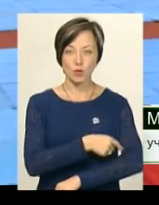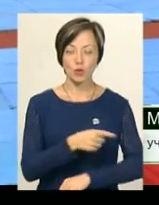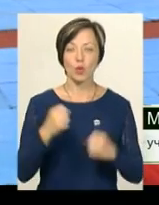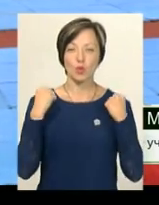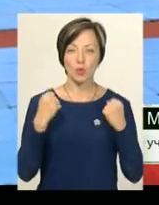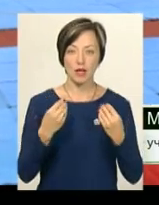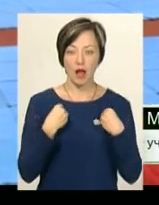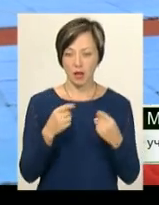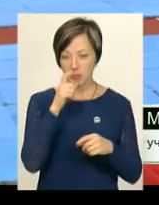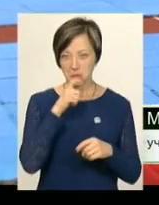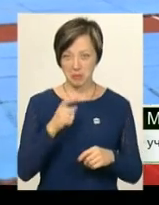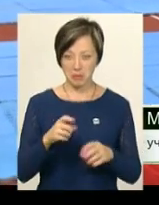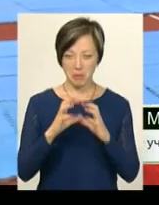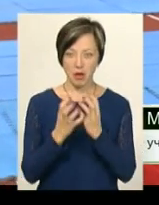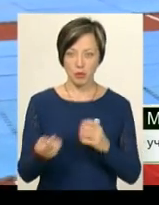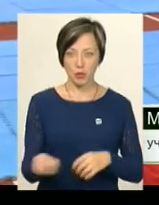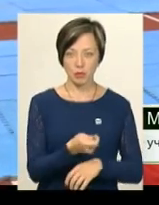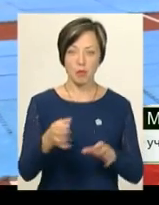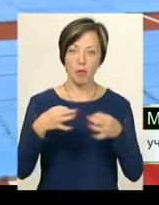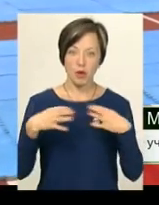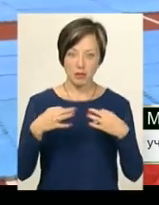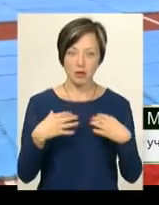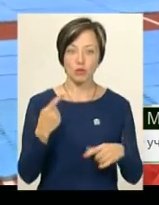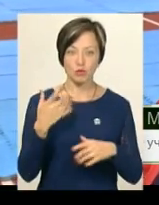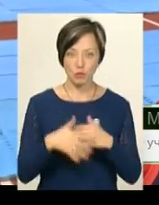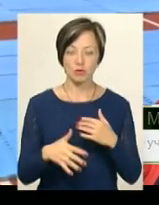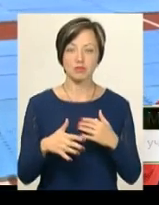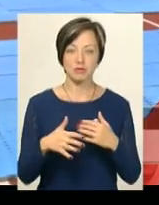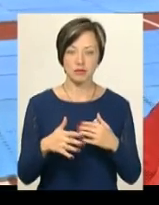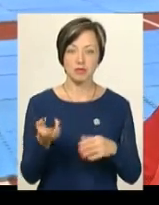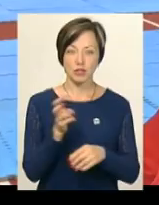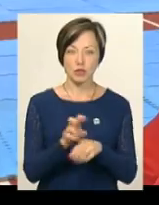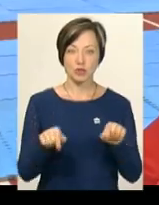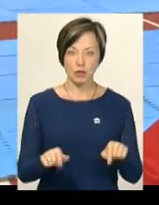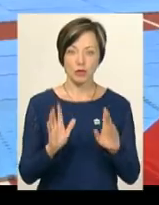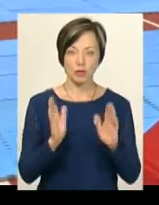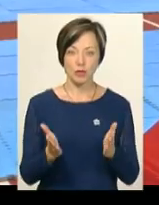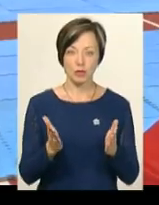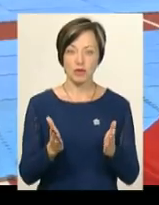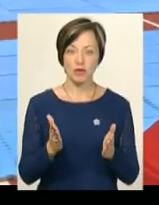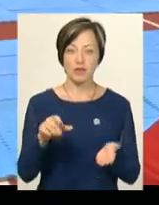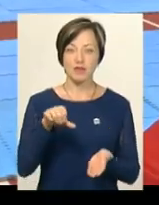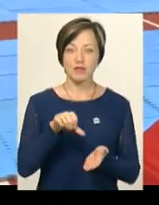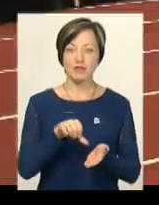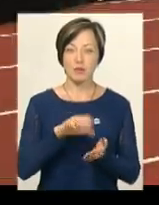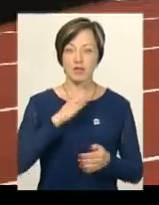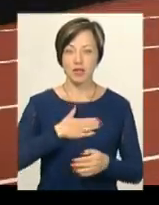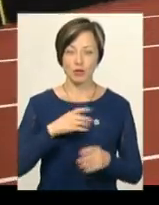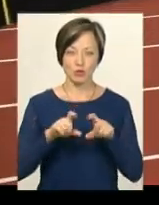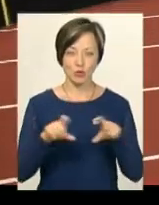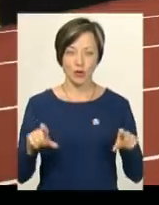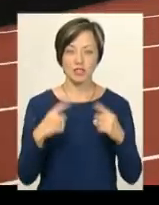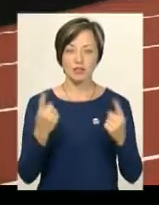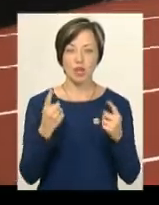'ячик, і ми не зрозуміли, що треба робити. Коли нам пояснили, ми вже прийшли сюди і ми вже будемо виступати за нашу школу. От